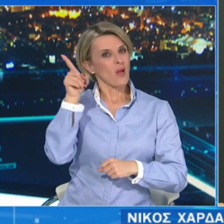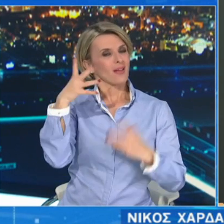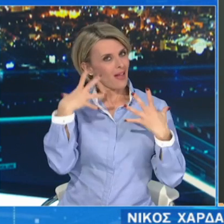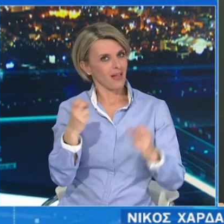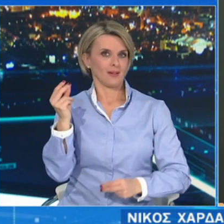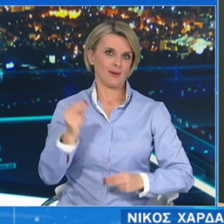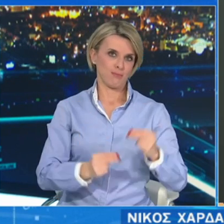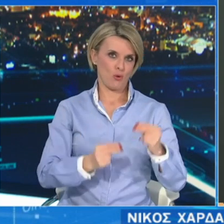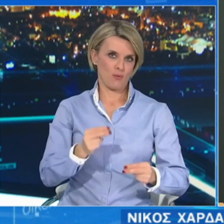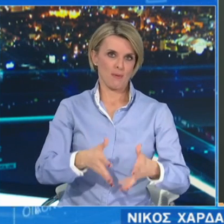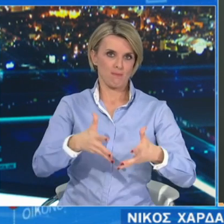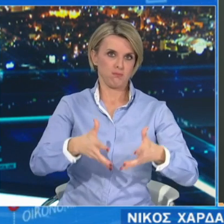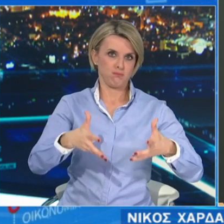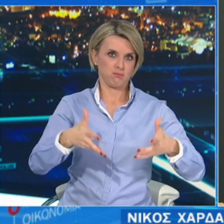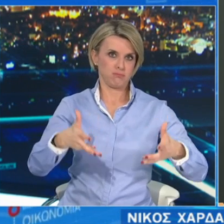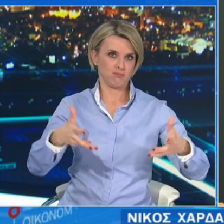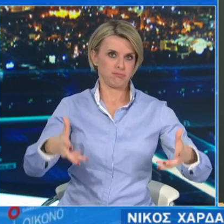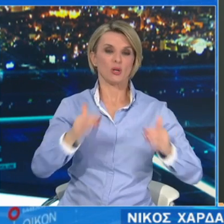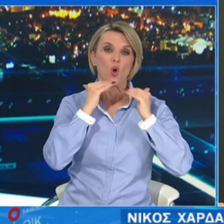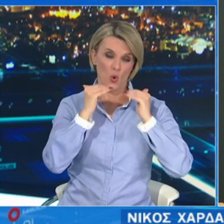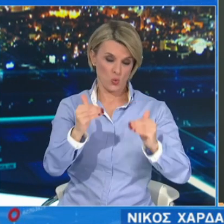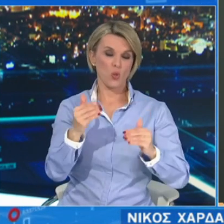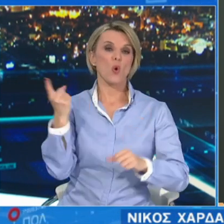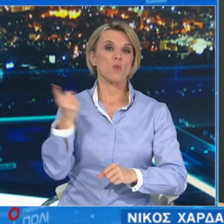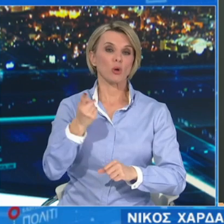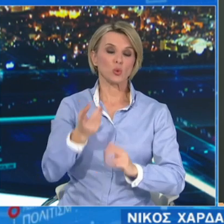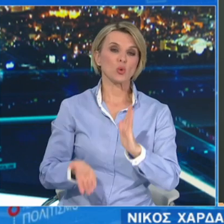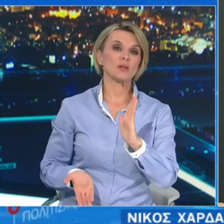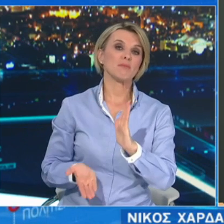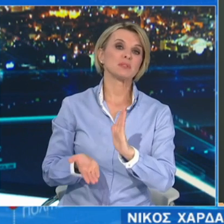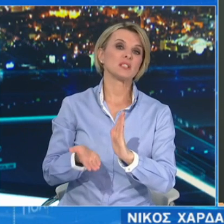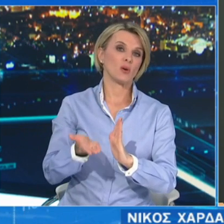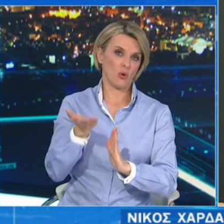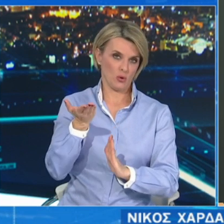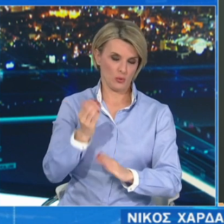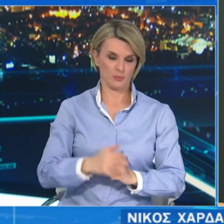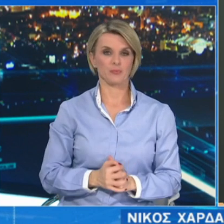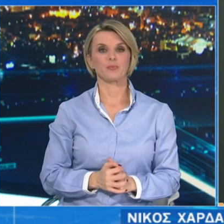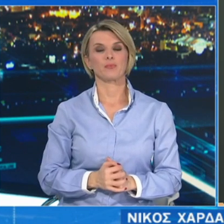φορτίο και όλοι οι δείκτες στην περιοχή παραμένουν σε ψηλά επίπεδα παρά την μικρή μείωση των ενεργών κρούσματων.